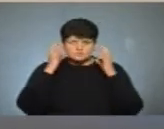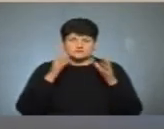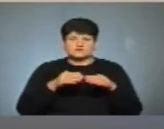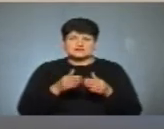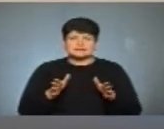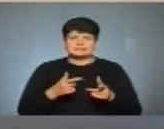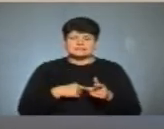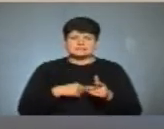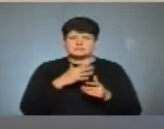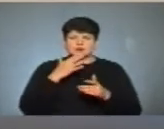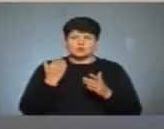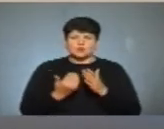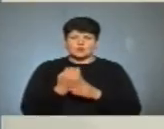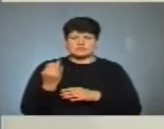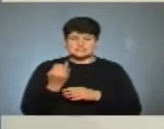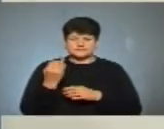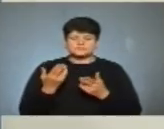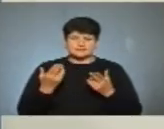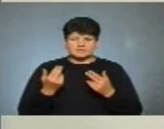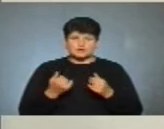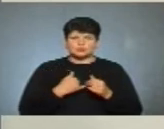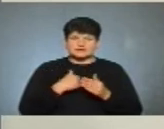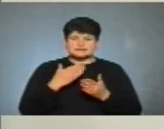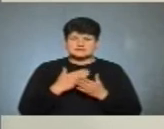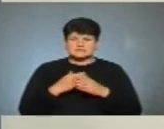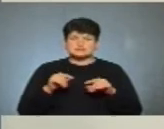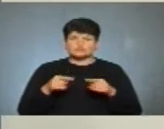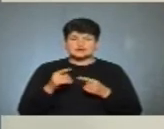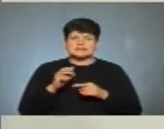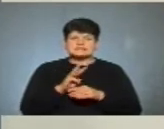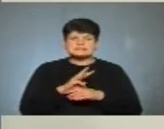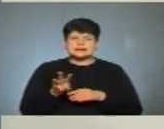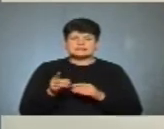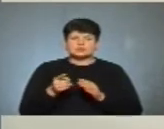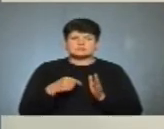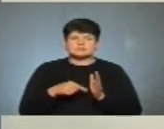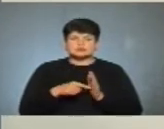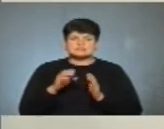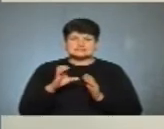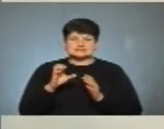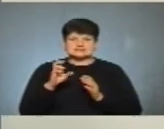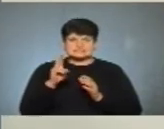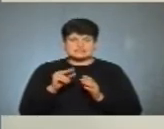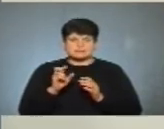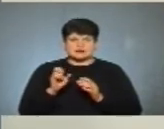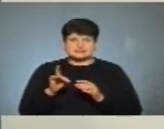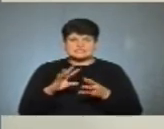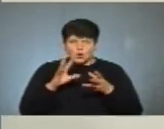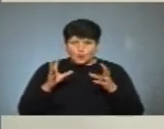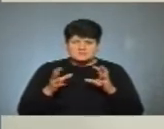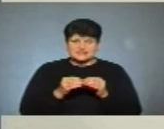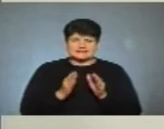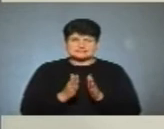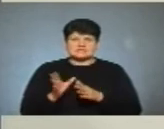для себе багато нового і цікавого. Так, звичайно, в нас є, звичайно, створений сайт Тернопільської міської ЦБС, це об'єднання системи всіх